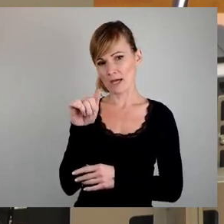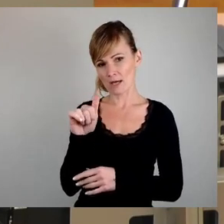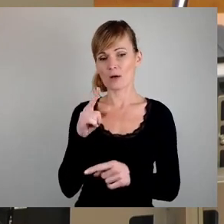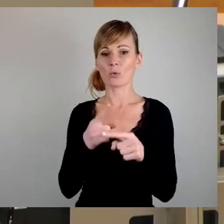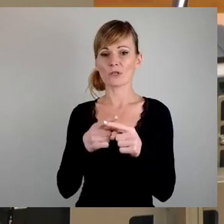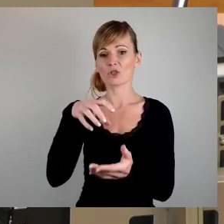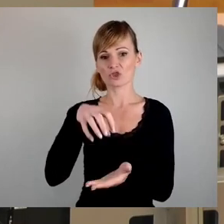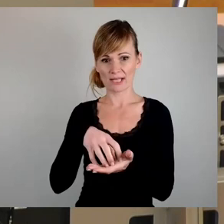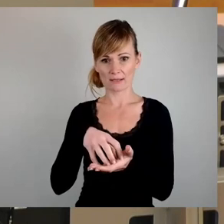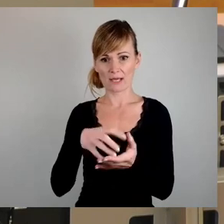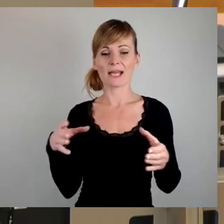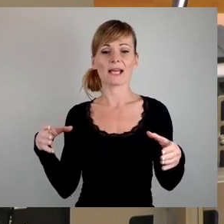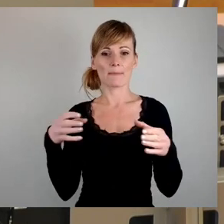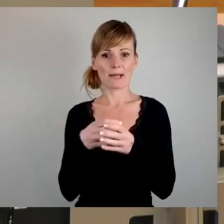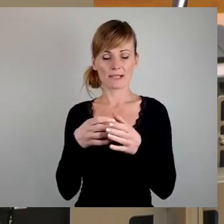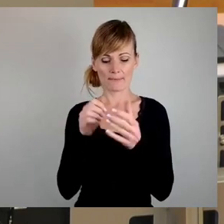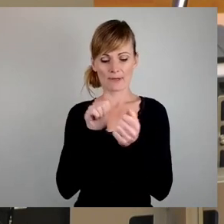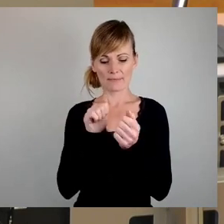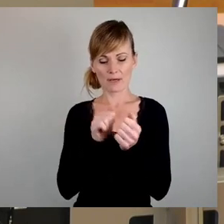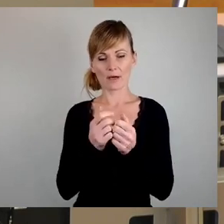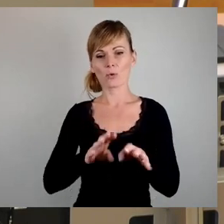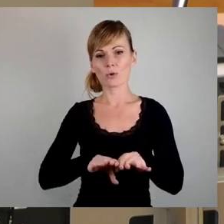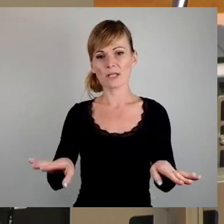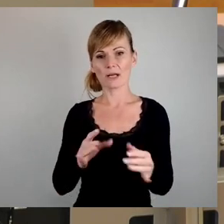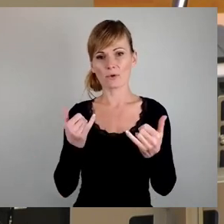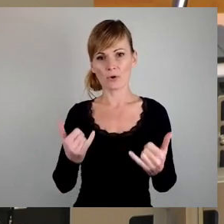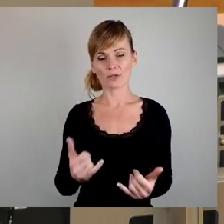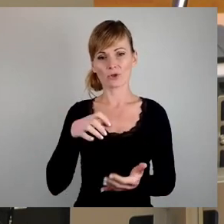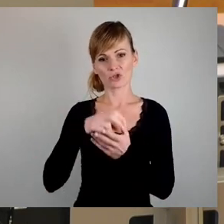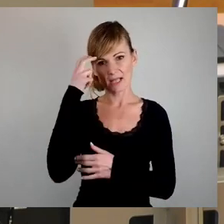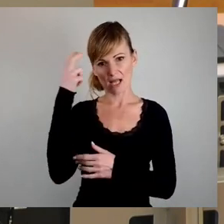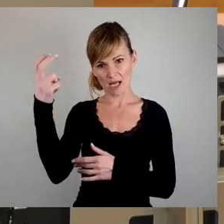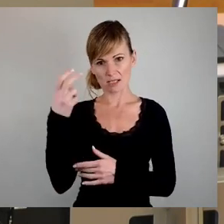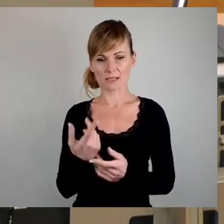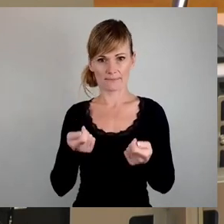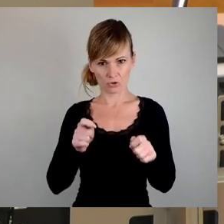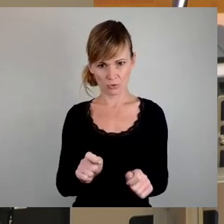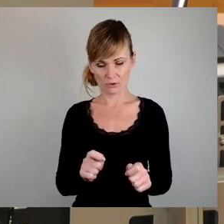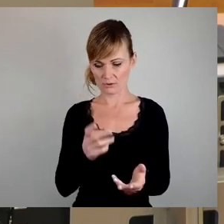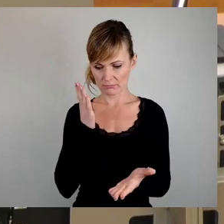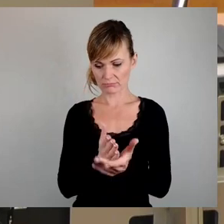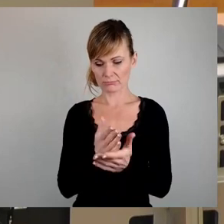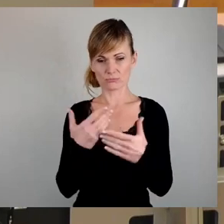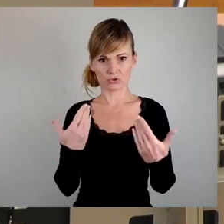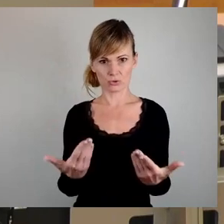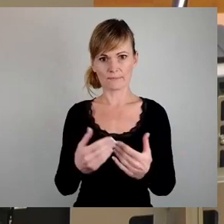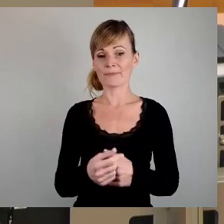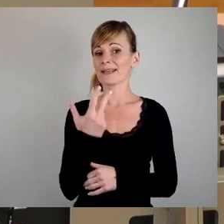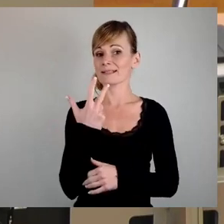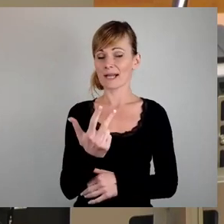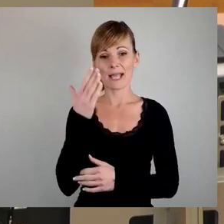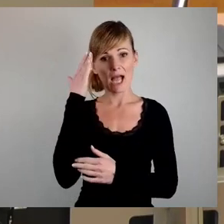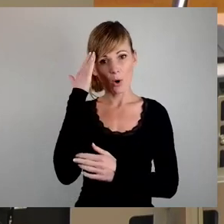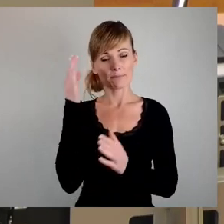gemeinsamen Papier die Grundlagen für den heutigen Stadtratsbeschluss gelegt. Die drei Kernpunkte waren